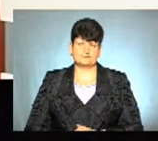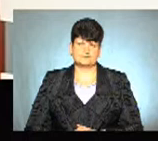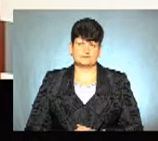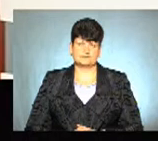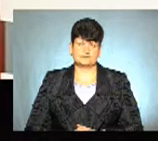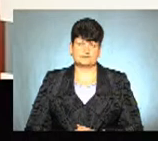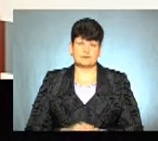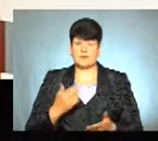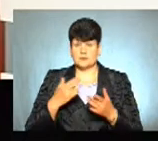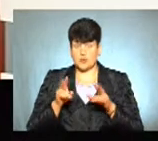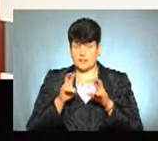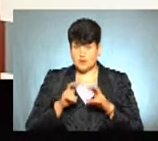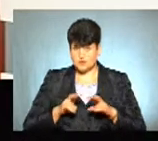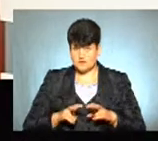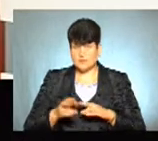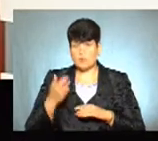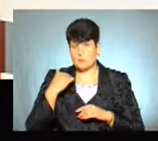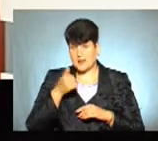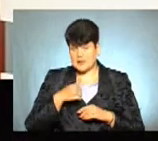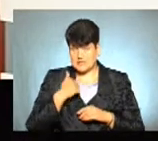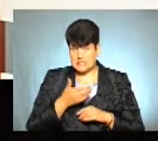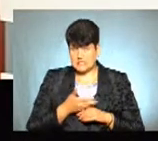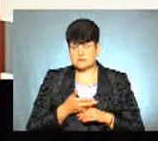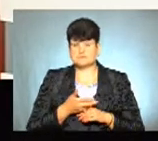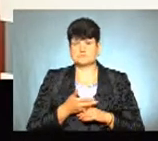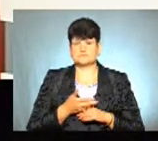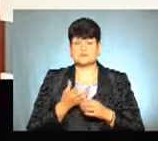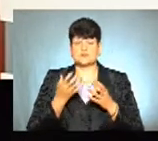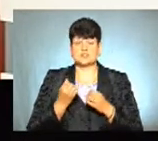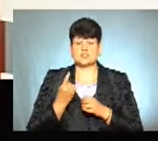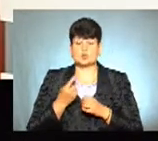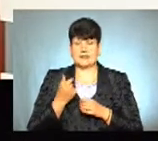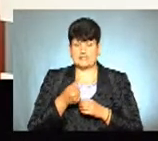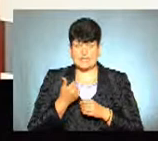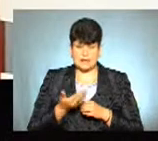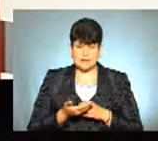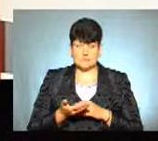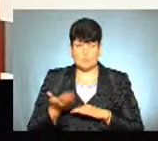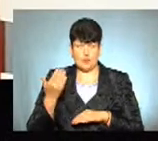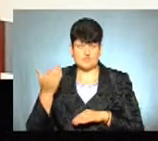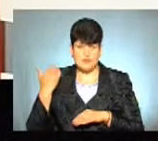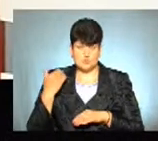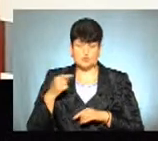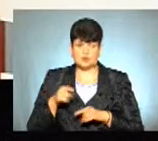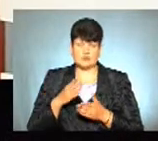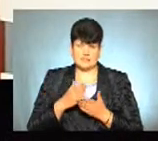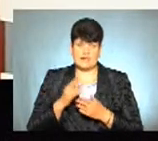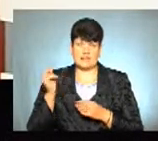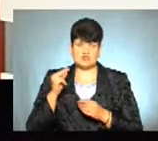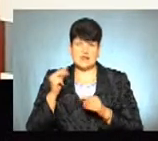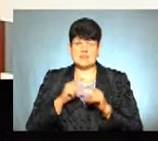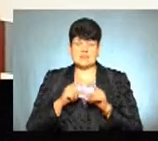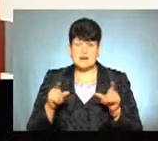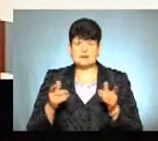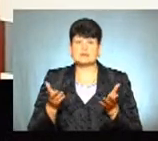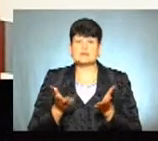Якщо ми аналізуємо попередній рік, ще один рік позаду, то є такі навчальні заклади,